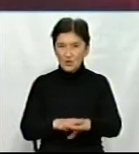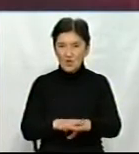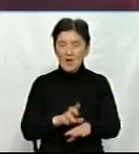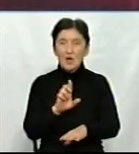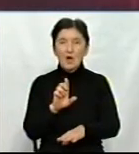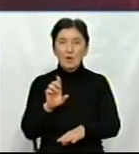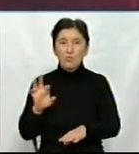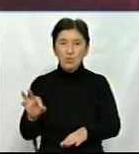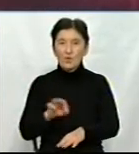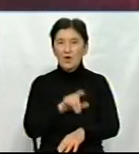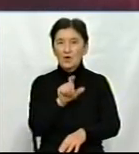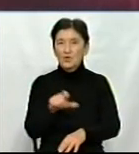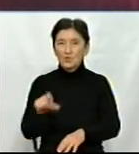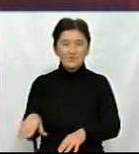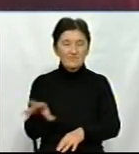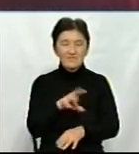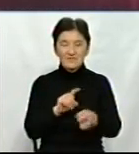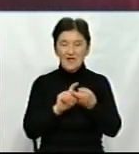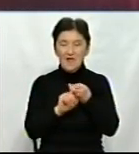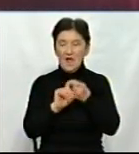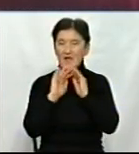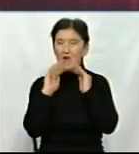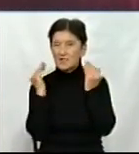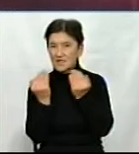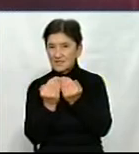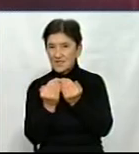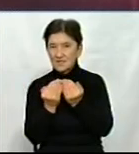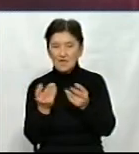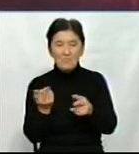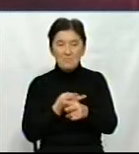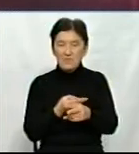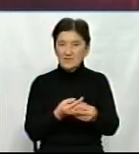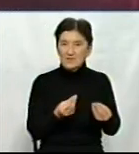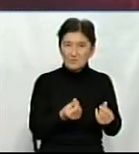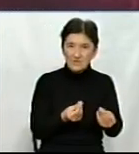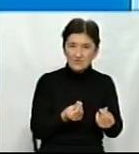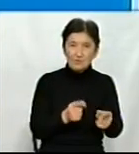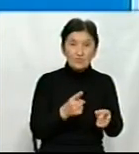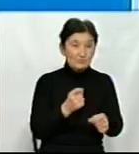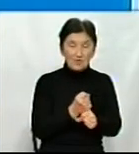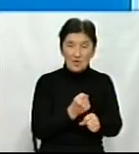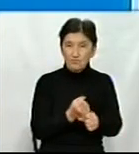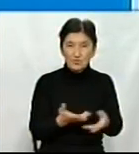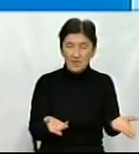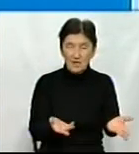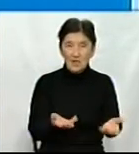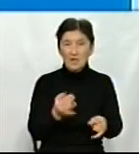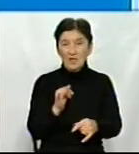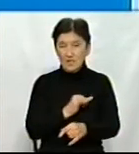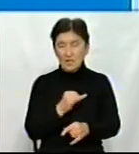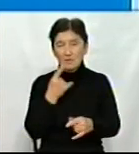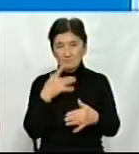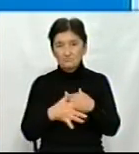бо і люди всі сиділи на карантині без грошей, скажімо так, бо без роботи. Ну, і, звичайно, продажі були